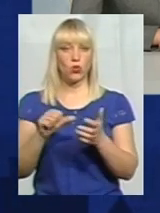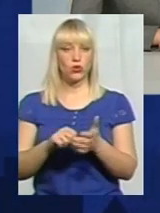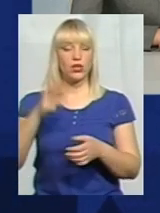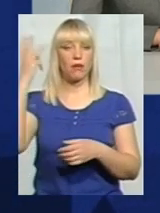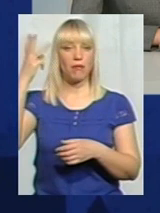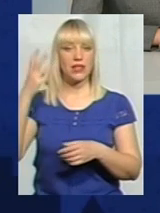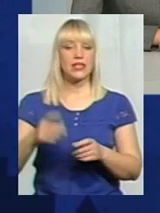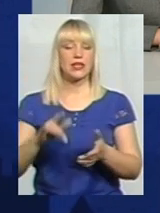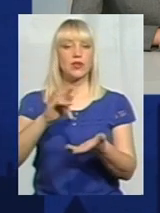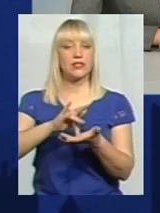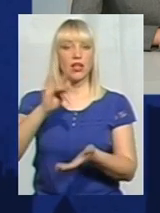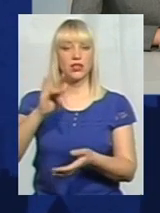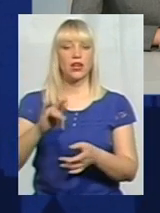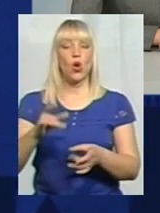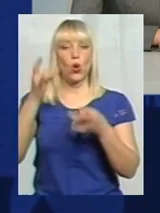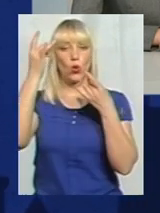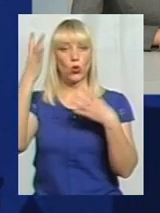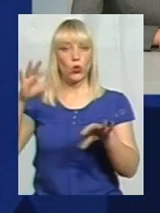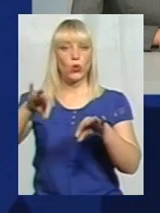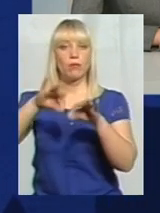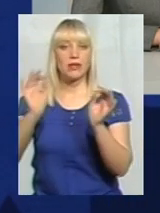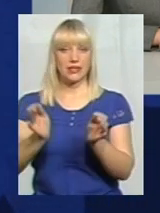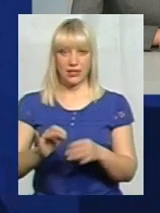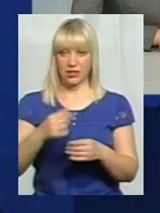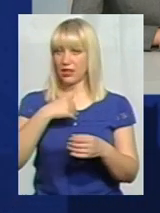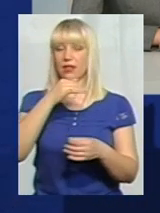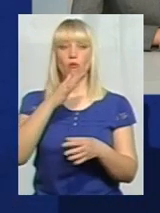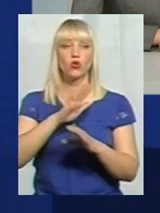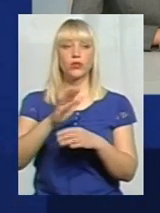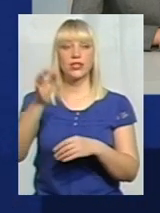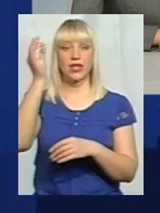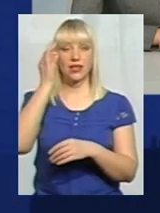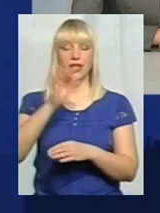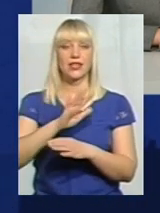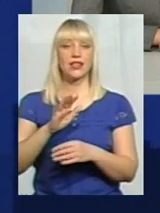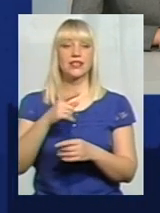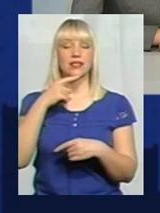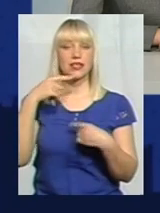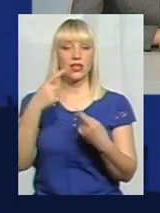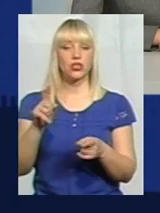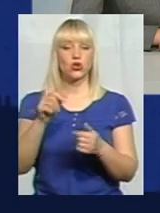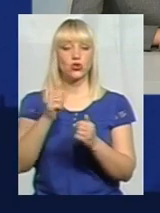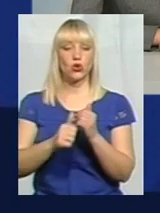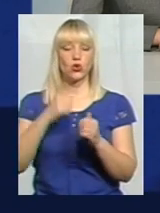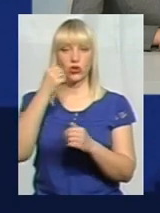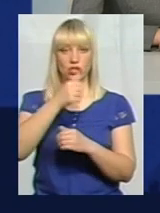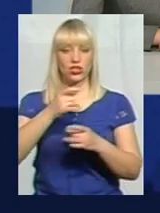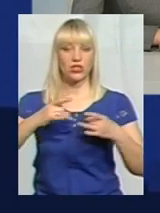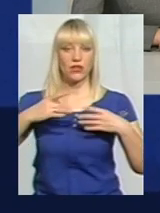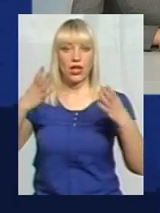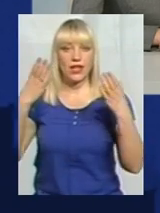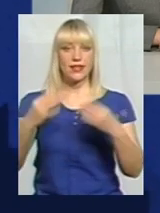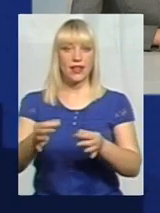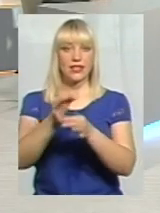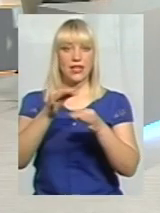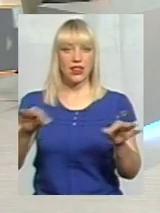культури і мистецтва. І, звичайно, не можу не згадати, не сказати, що щорічне святкування Дня Незалежності України